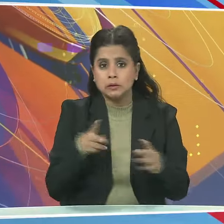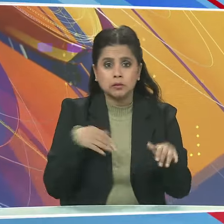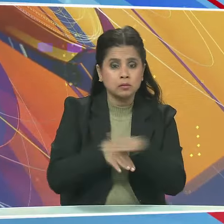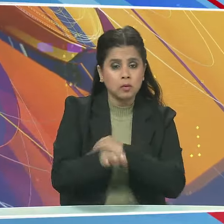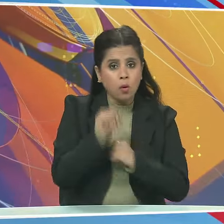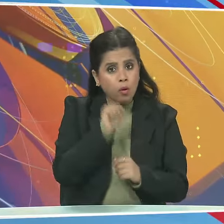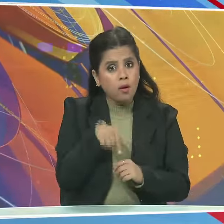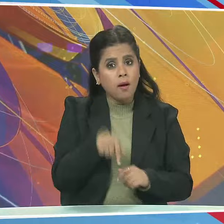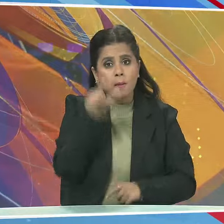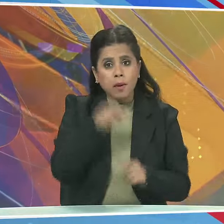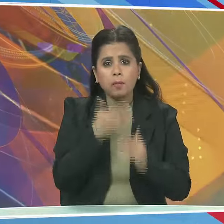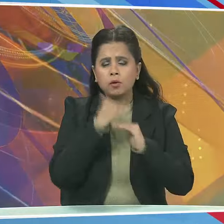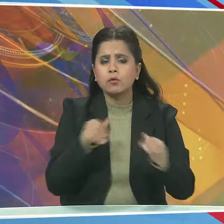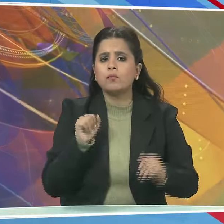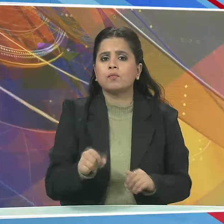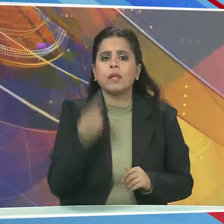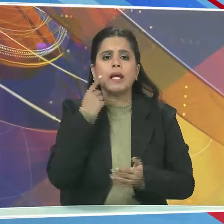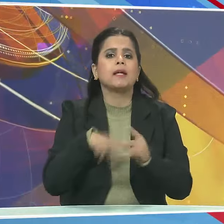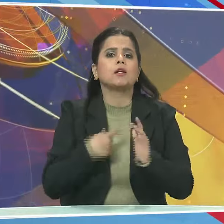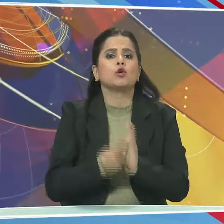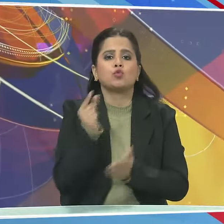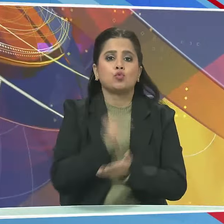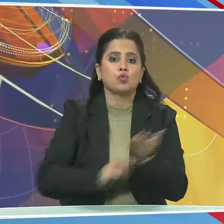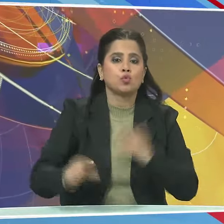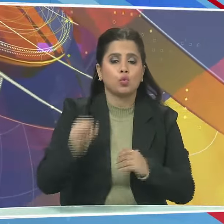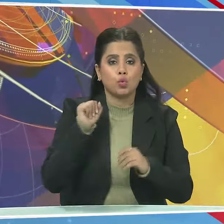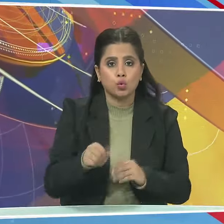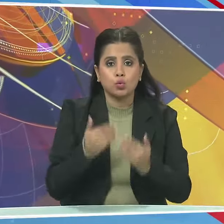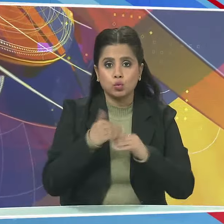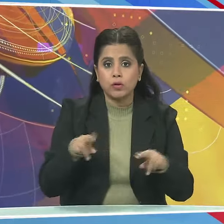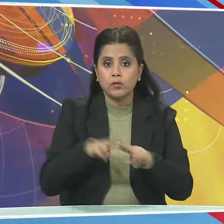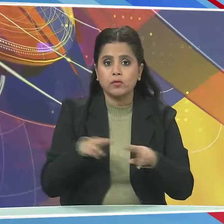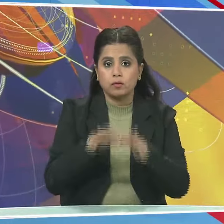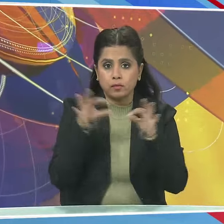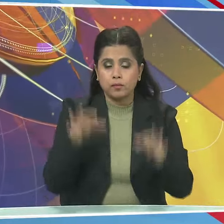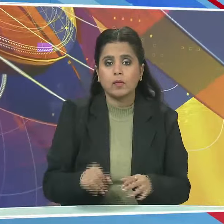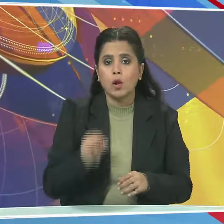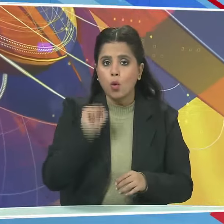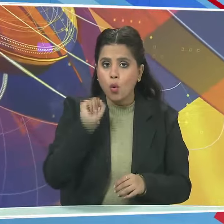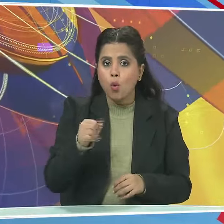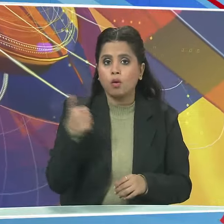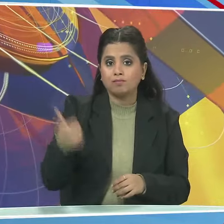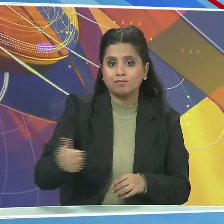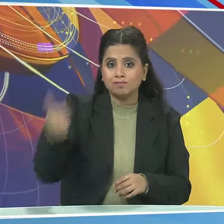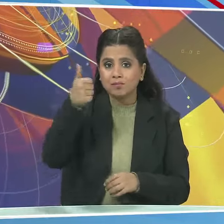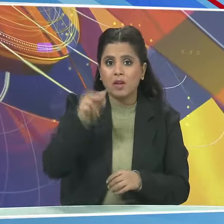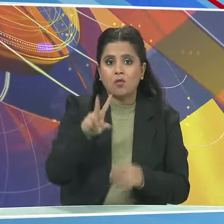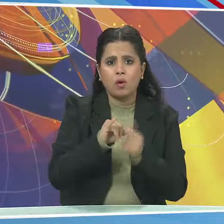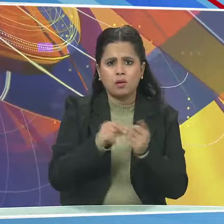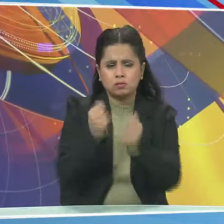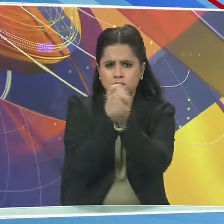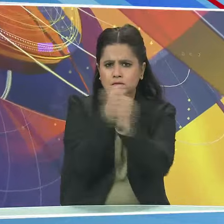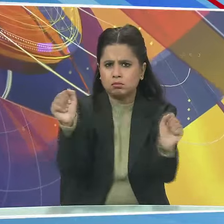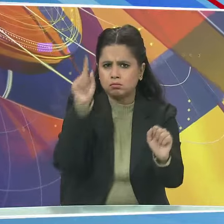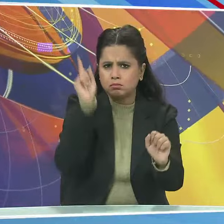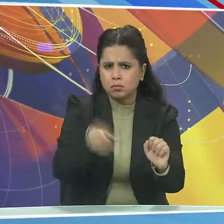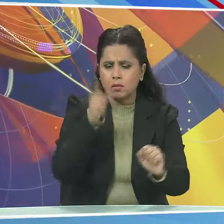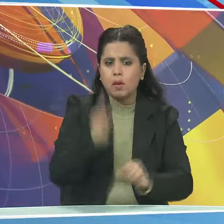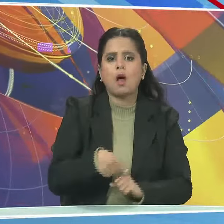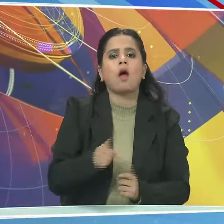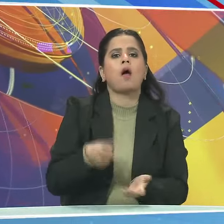छात्रों ने इंटर उनिवर्सिटी स्टूडेंट्स फेडरेशन के अध्याक्ष वसंत मुदालिगे की रिहाई की मांग की है